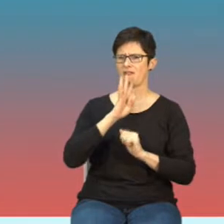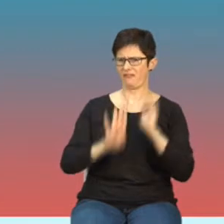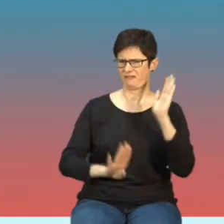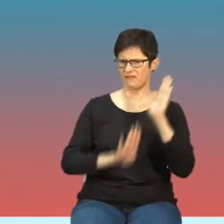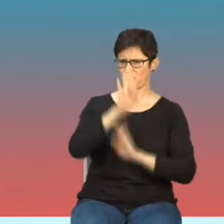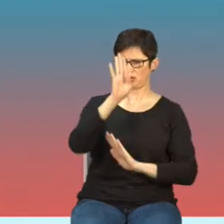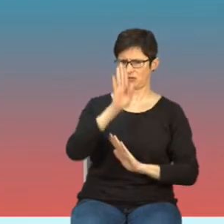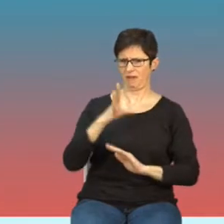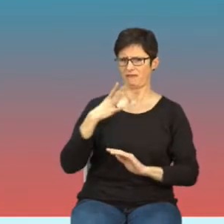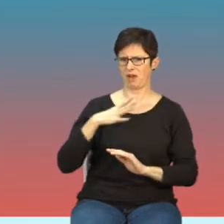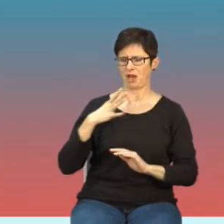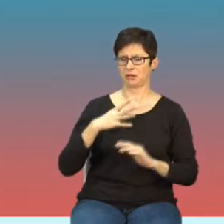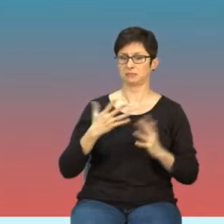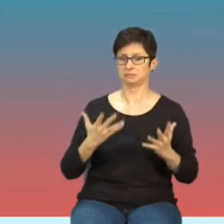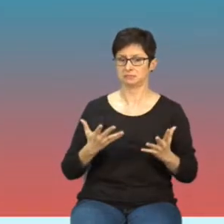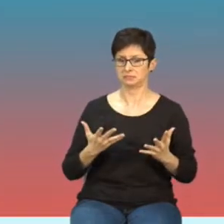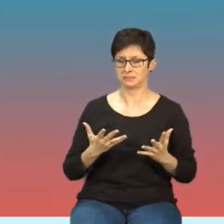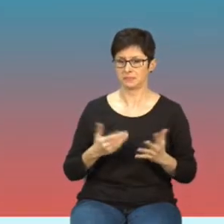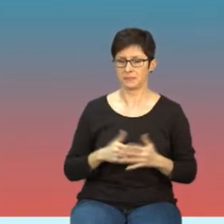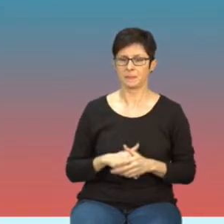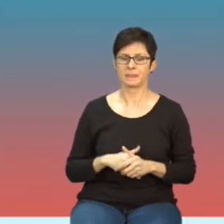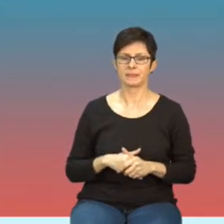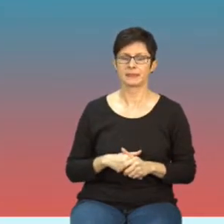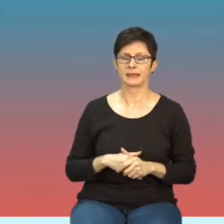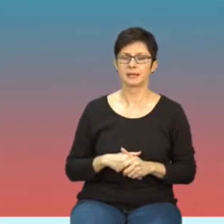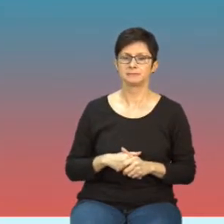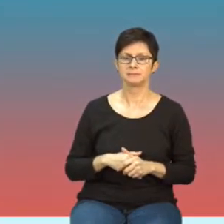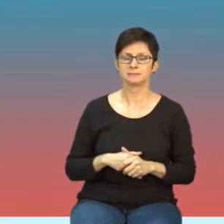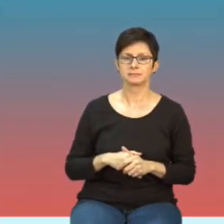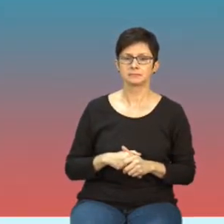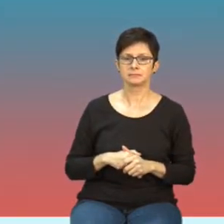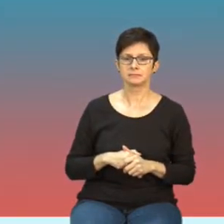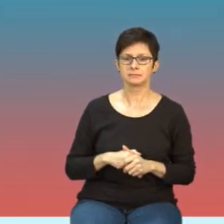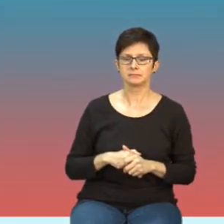No właśnie, to jest ze względu na to, że